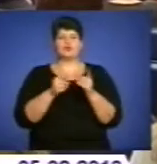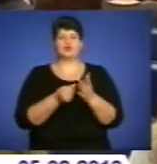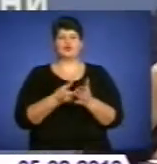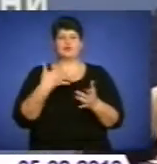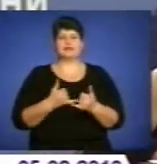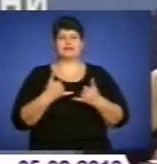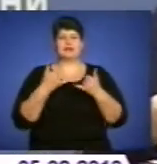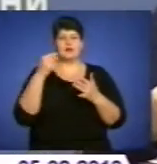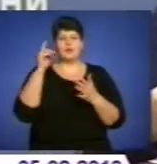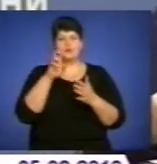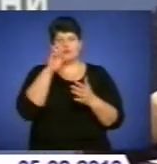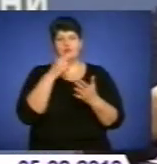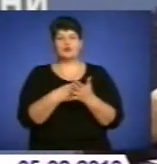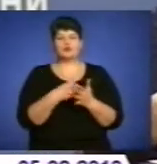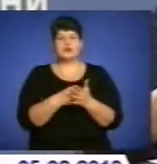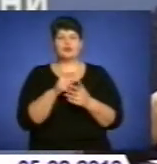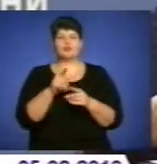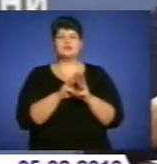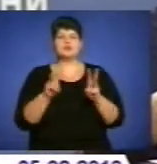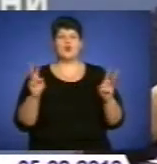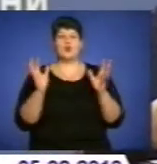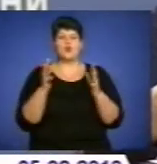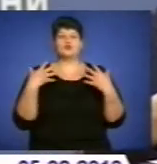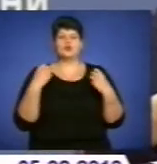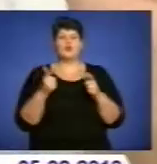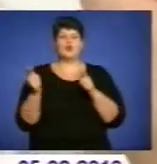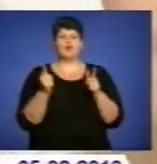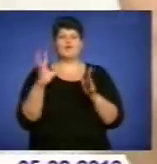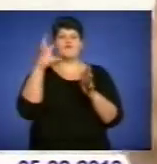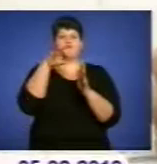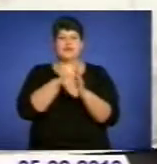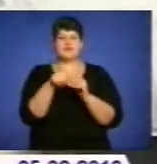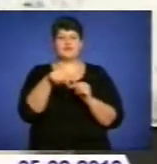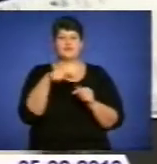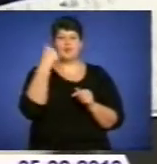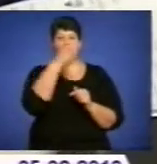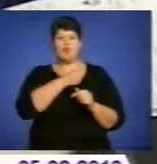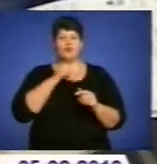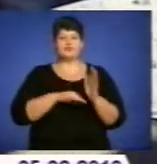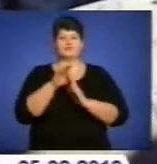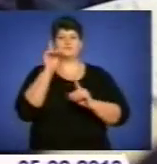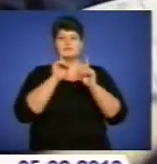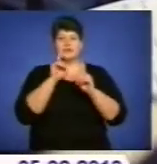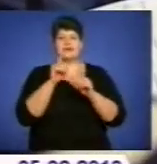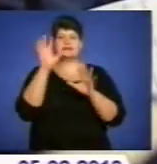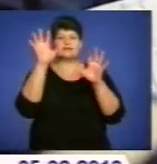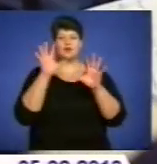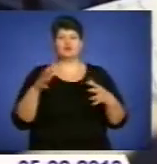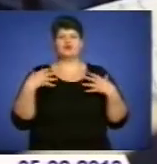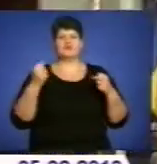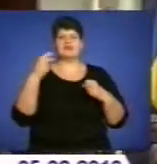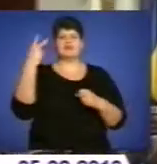тому й просуваються не так швидко. Тому Міністерство охорони здоров'я готує внести вже у цьому році до парламенту закон здоров'я-2012